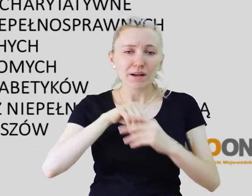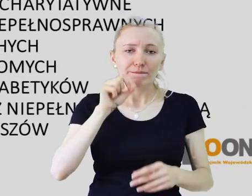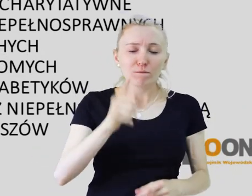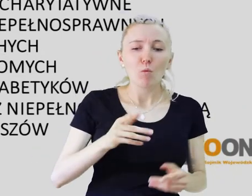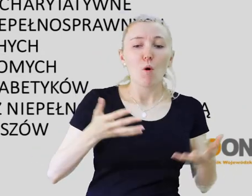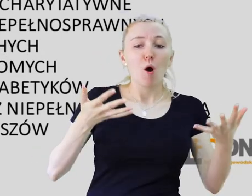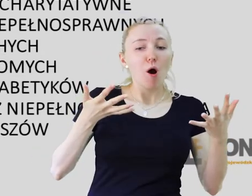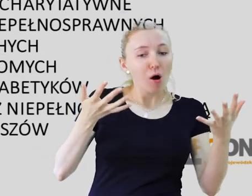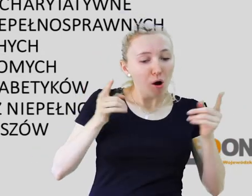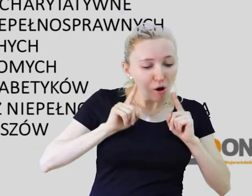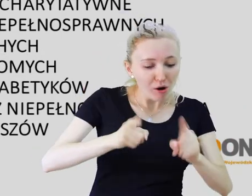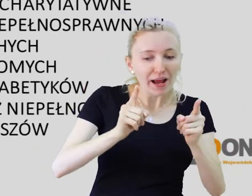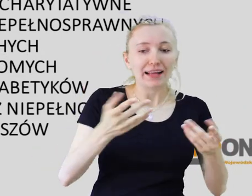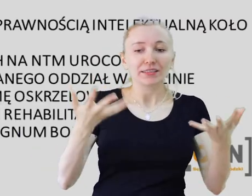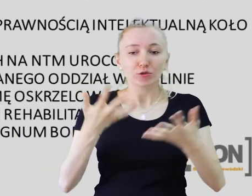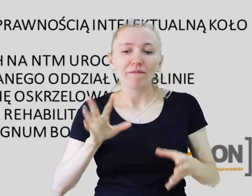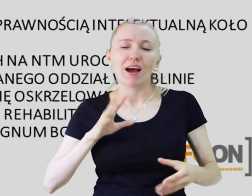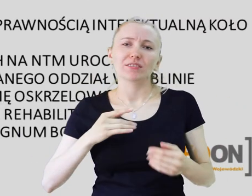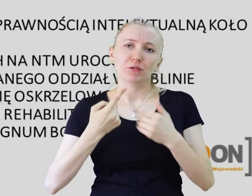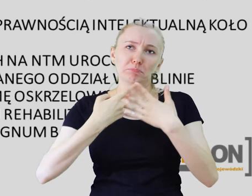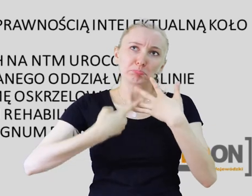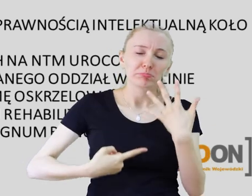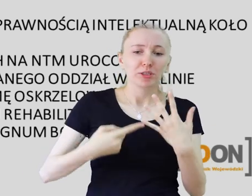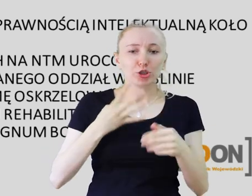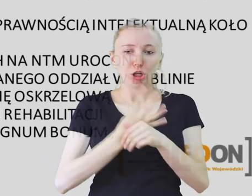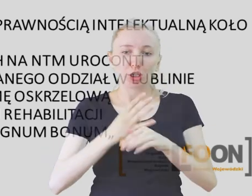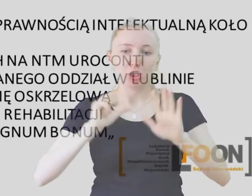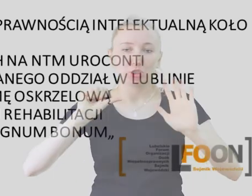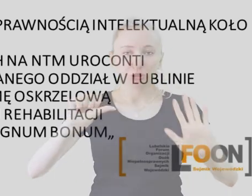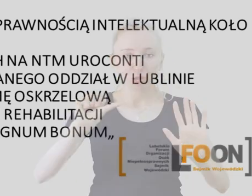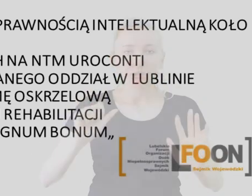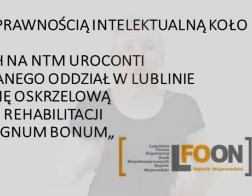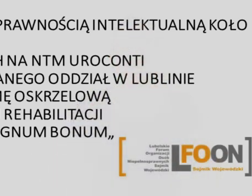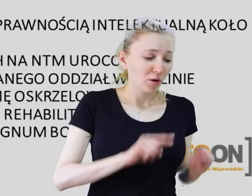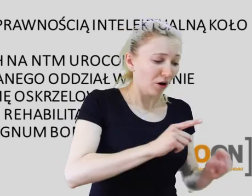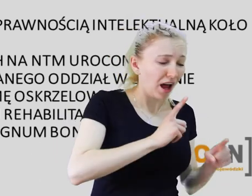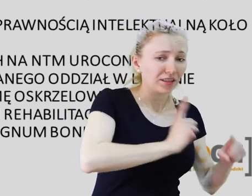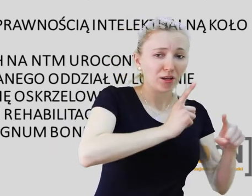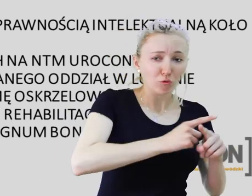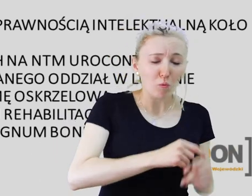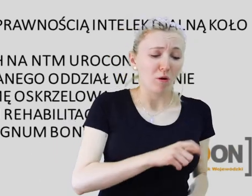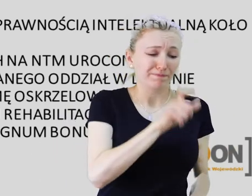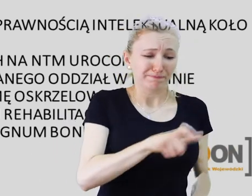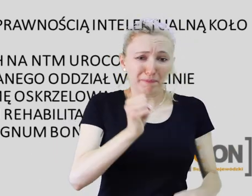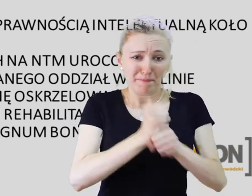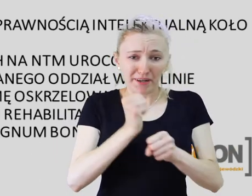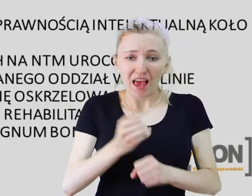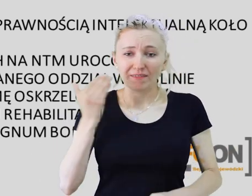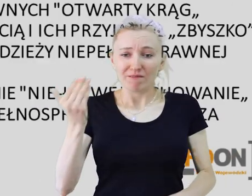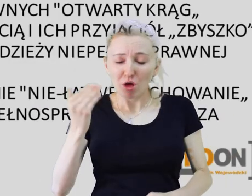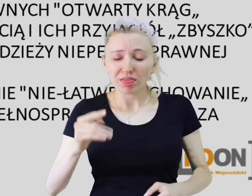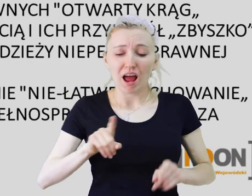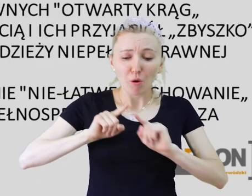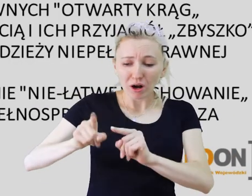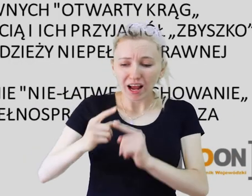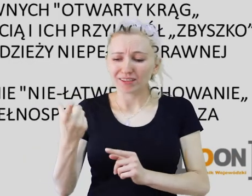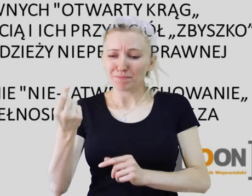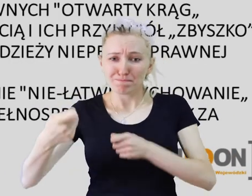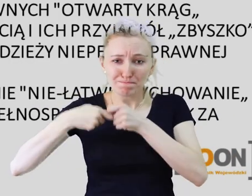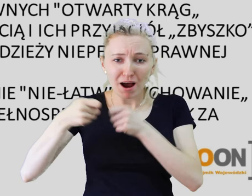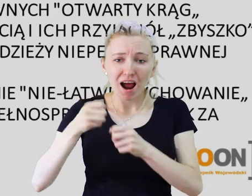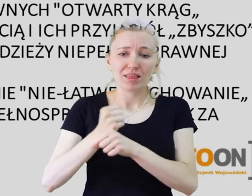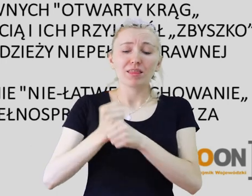Organizacji Osób Niepełnosprawnych, Sejmik Wojewódzki skupia 46 organizacji. Wszystkim organizacjom